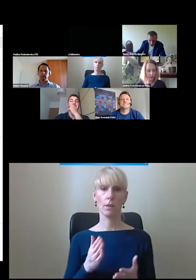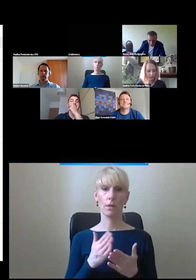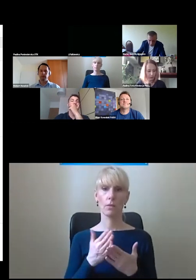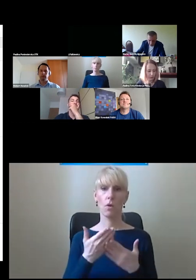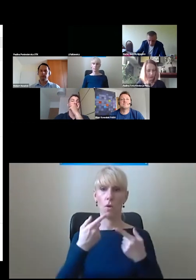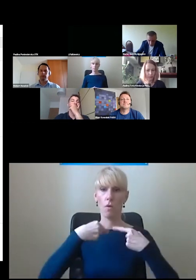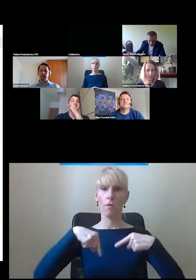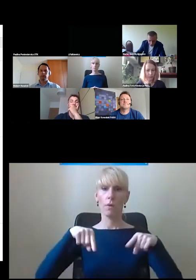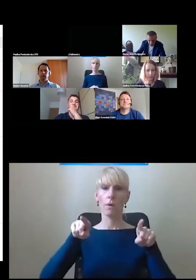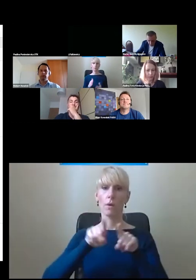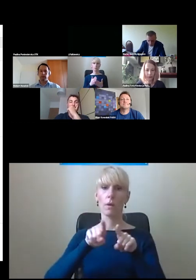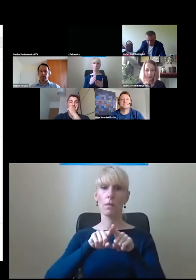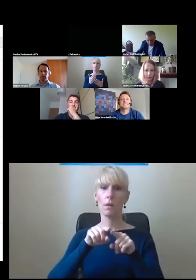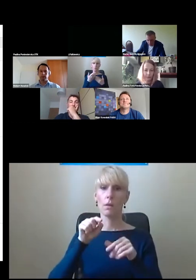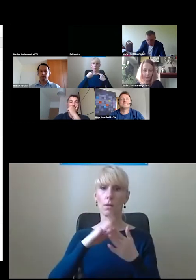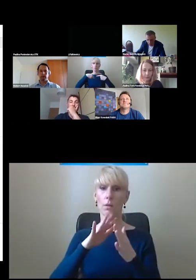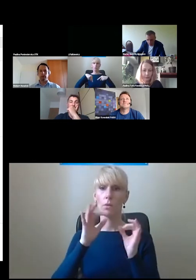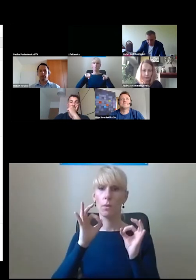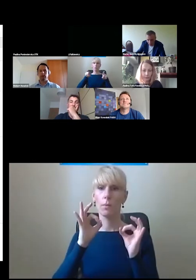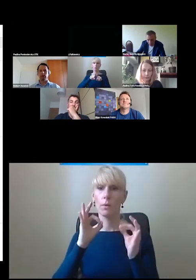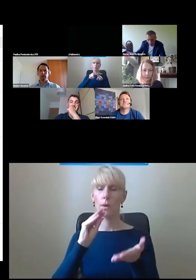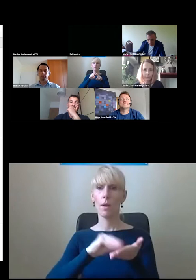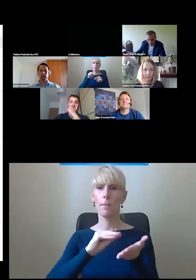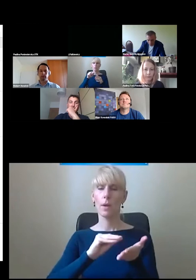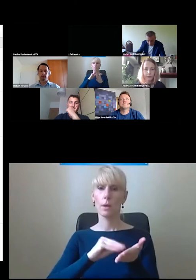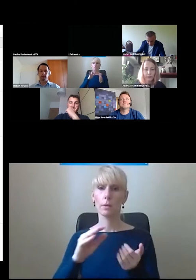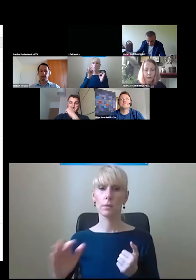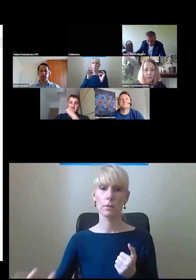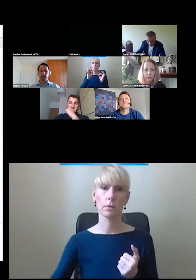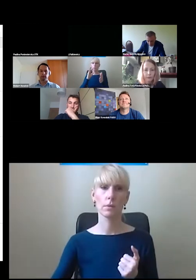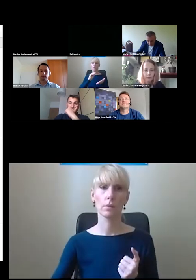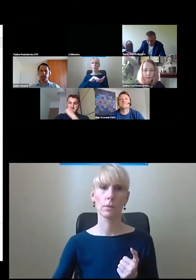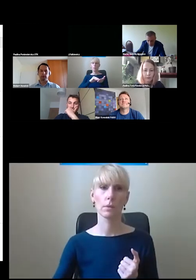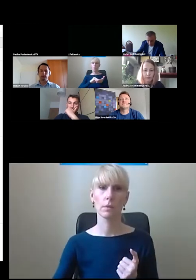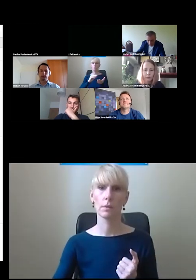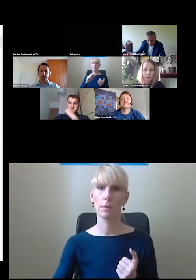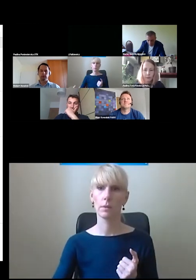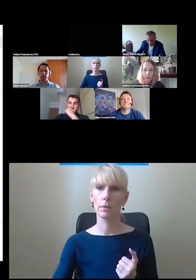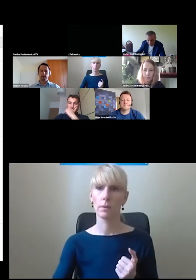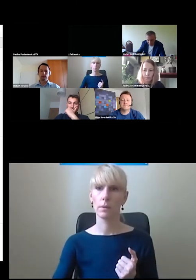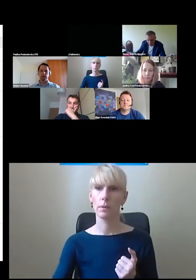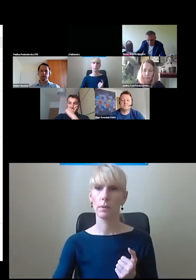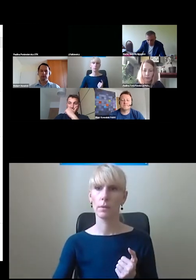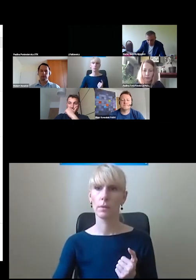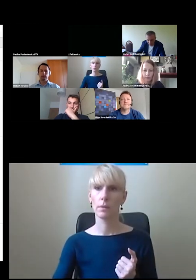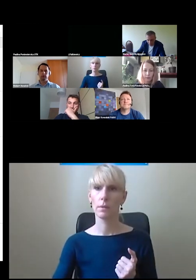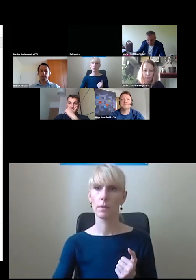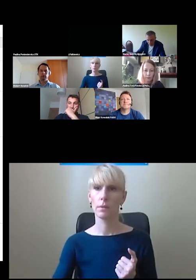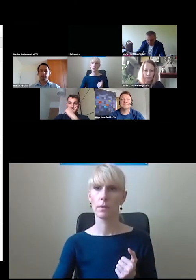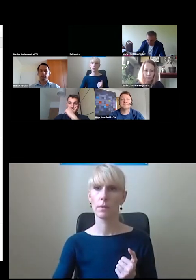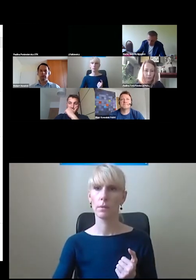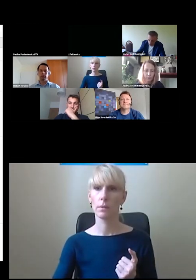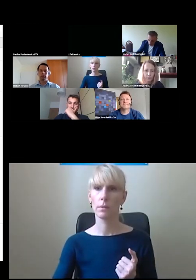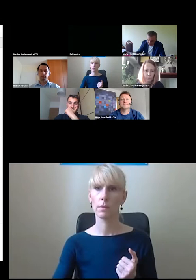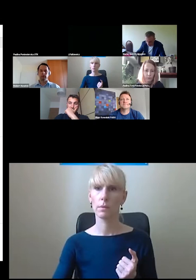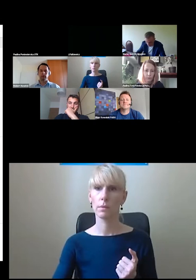wykonali taki katalog dobrych praktyk w projektowaniu przestrzeni pieszej. Tu akurat jest to też przyjęte zarządzeniem prezydenta. Może jeżeli chodzi o rozwiązania